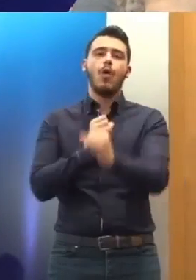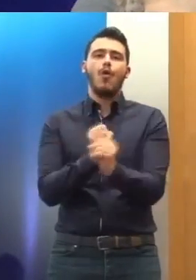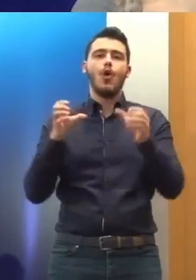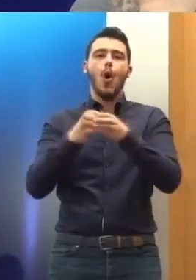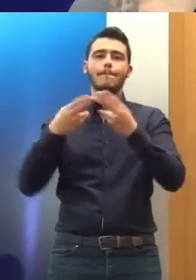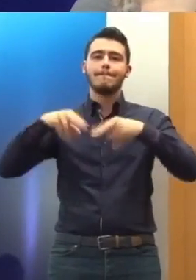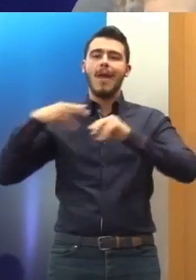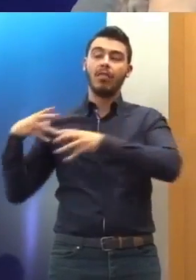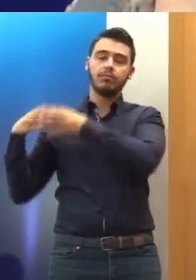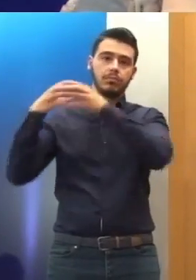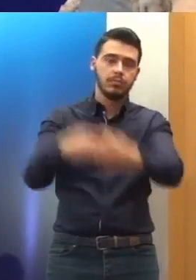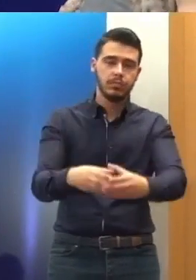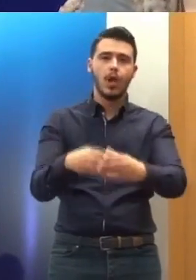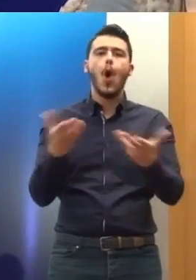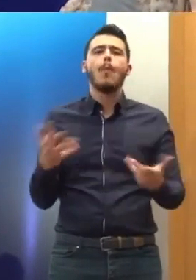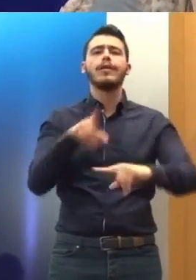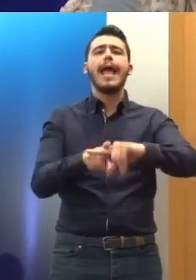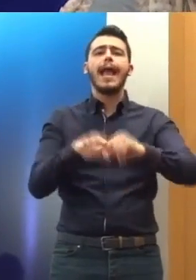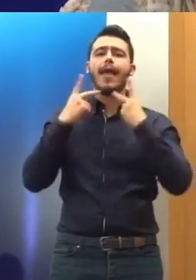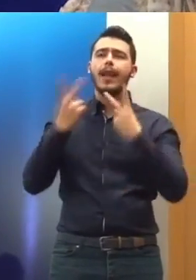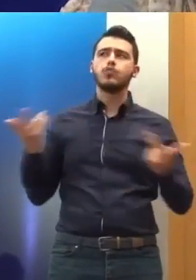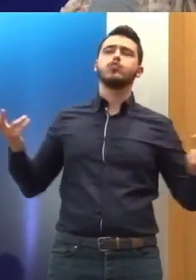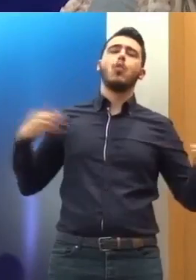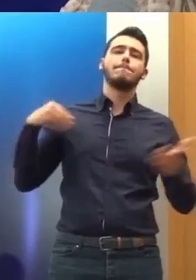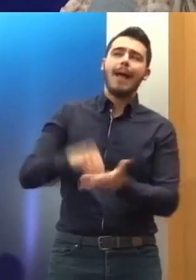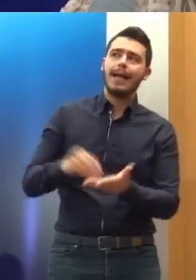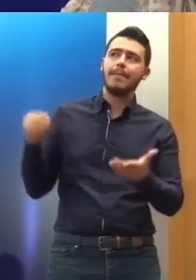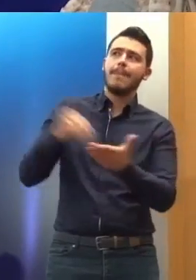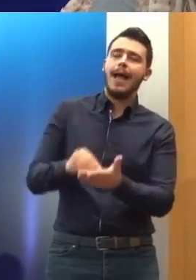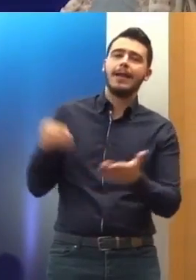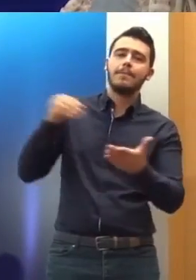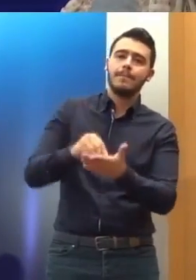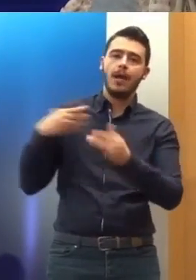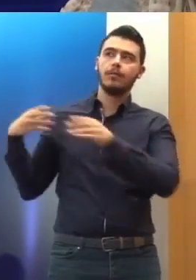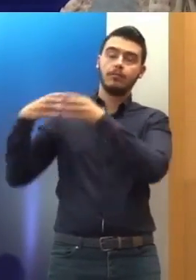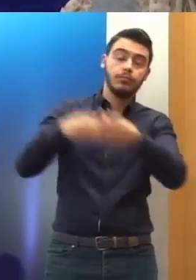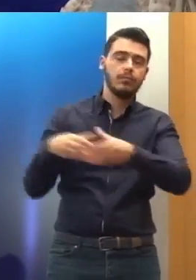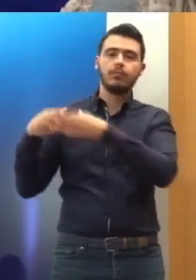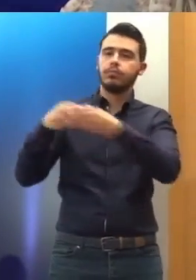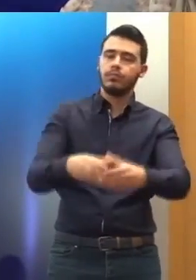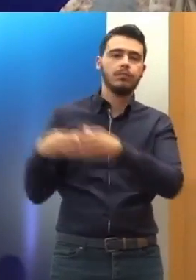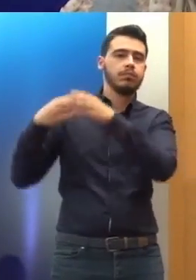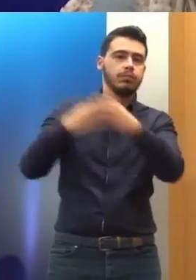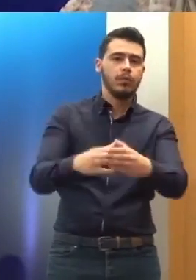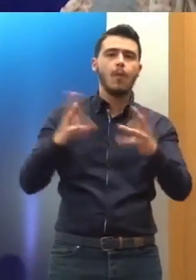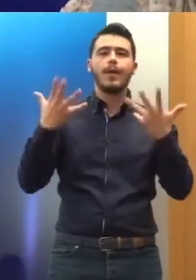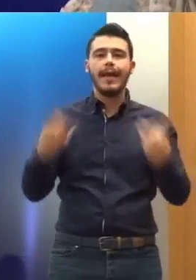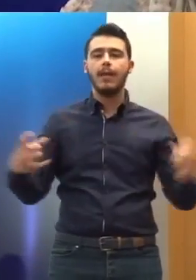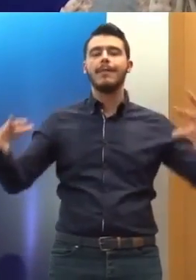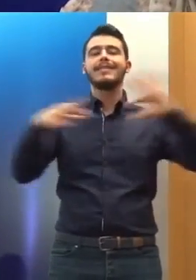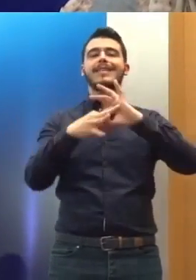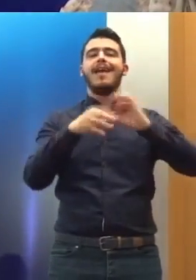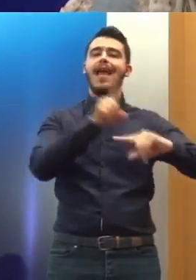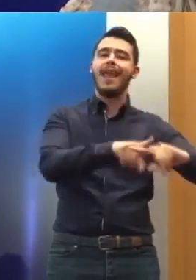λένε εδώ οι αρχές πάλι, αφεφάλει εσείς. Σε κάθε περίπτωση, λοιπόν, είχαμε μία σχέση και ένα διάλογο με την